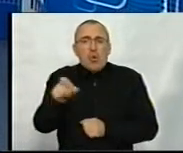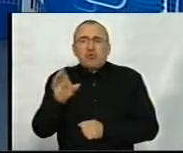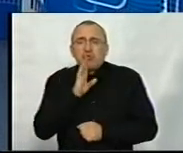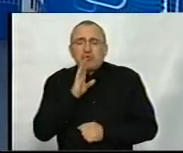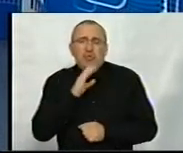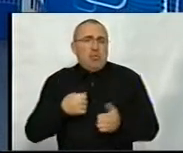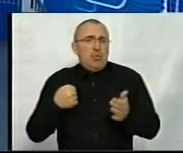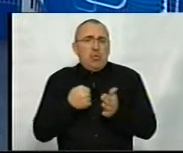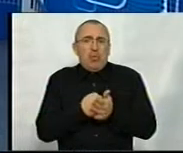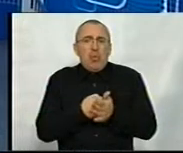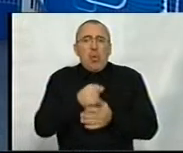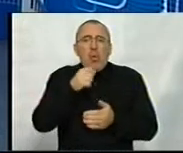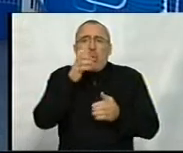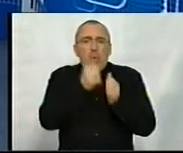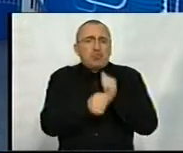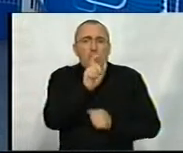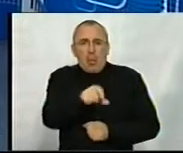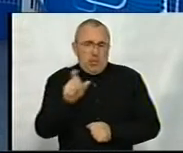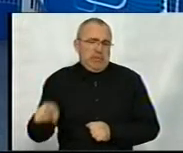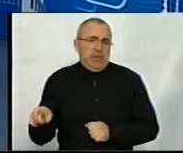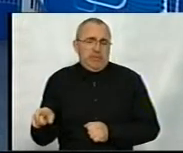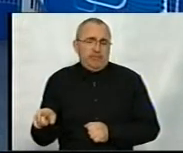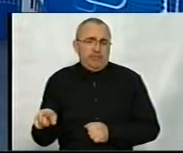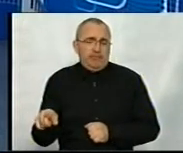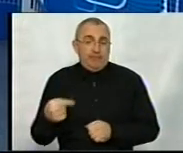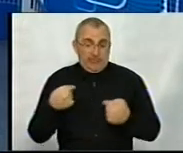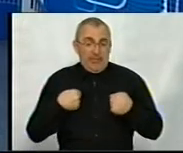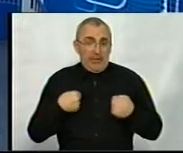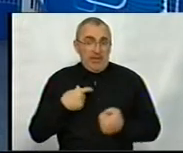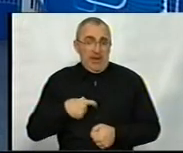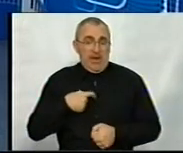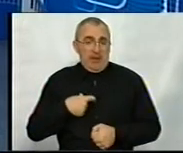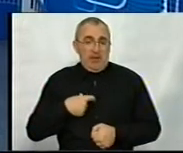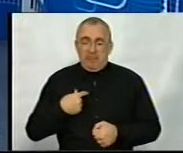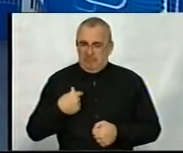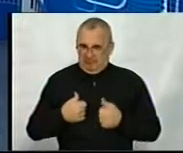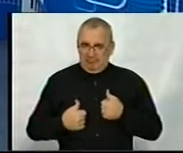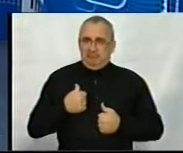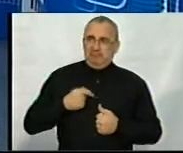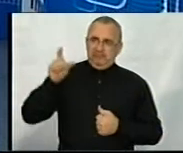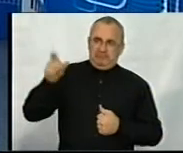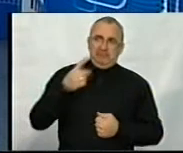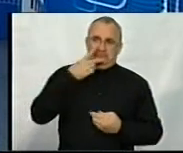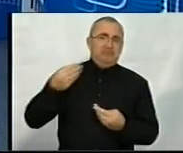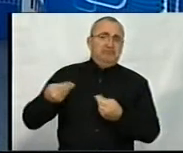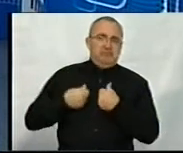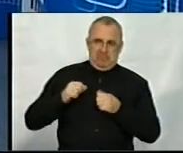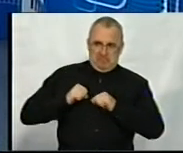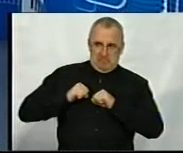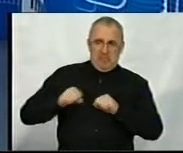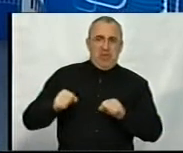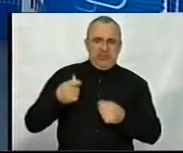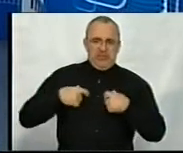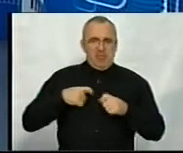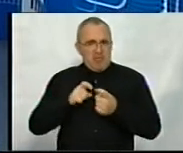для каждой женщины. Ну, я пишусь цією людиною, яка має сміливість так за